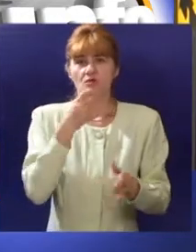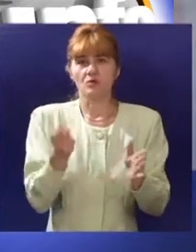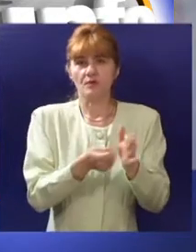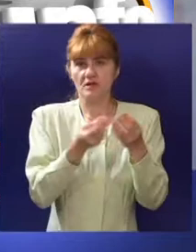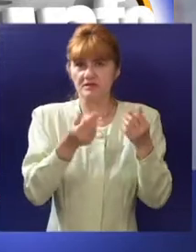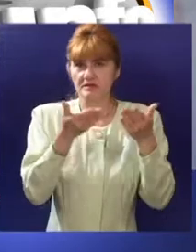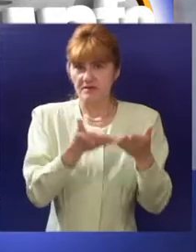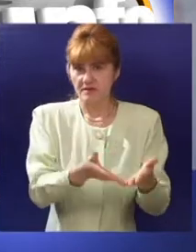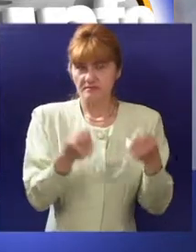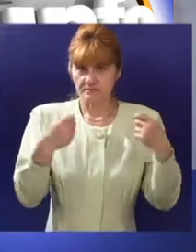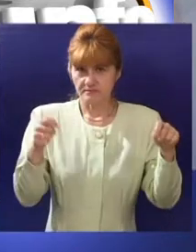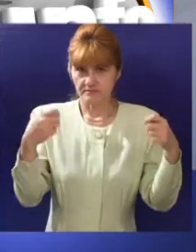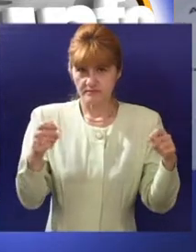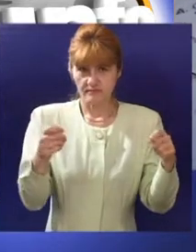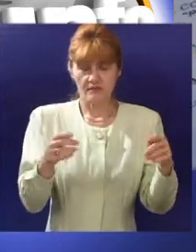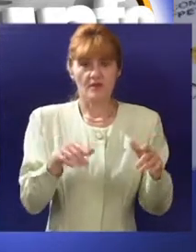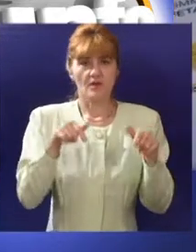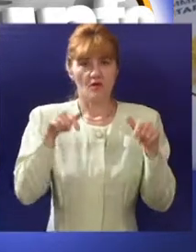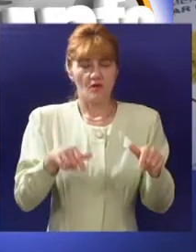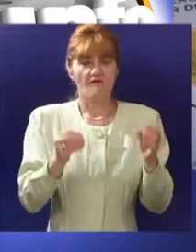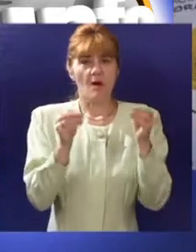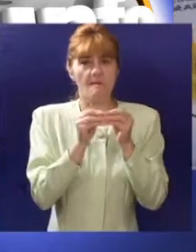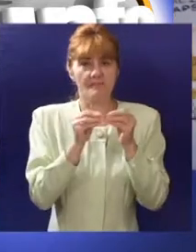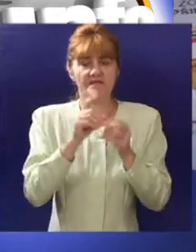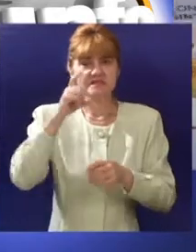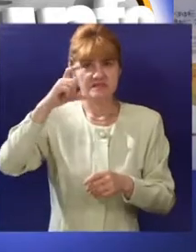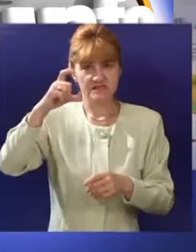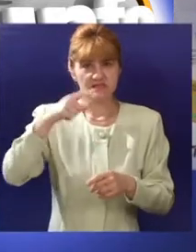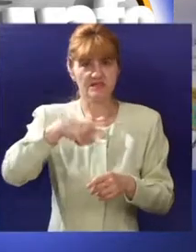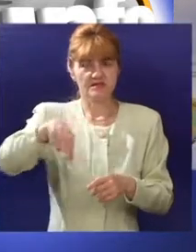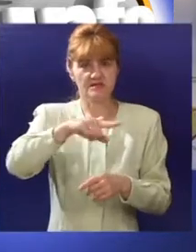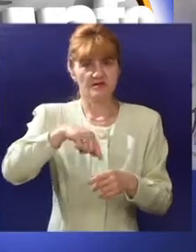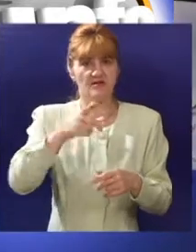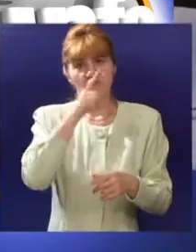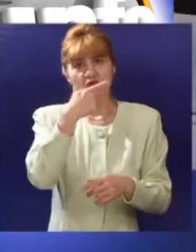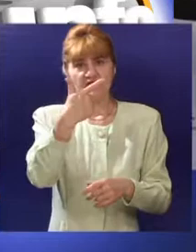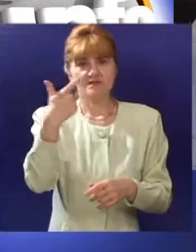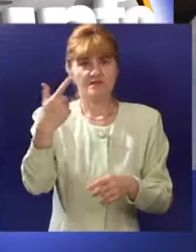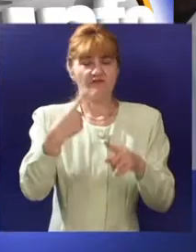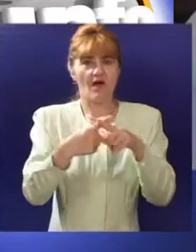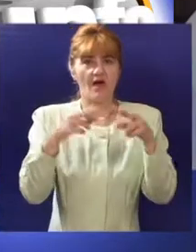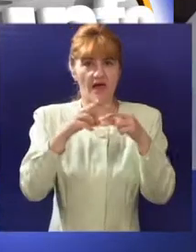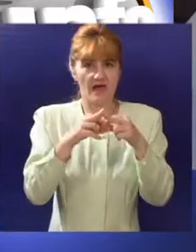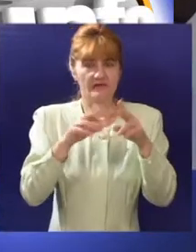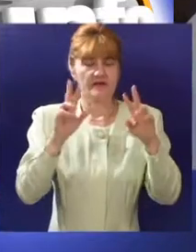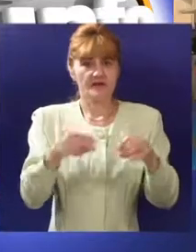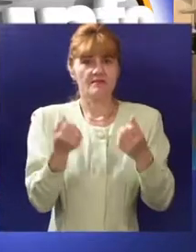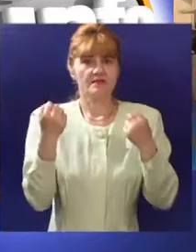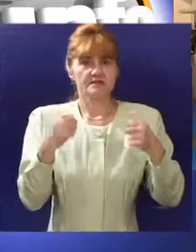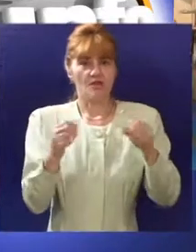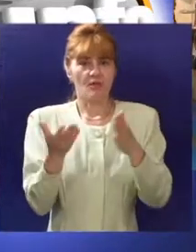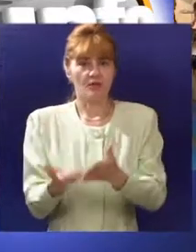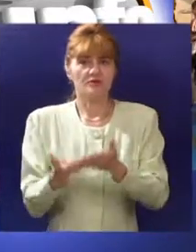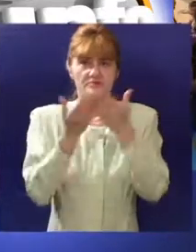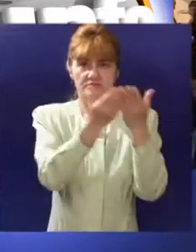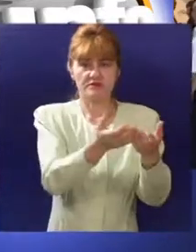prema investitorima. Blokovi B i C privredne zone u Malom Bajmoku, površine 22 hektara, već su pripojeni slobodnoj zoni